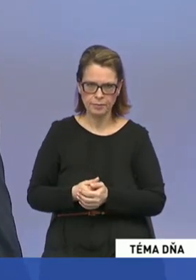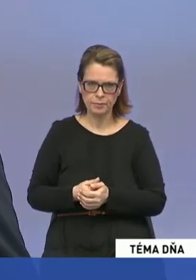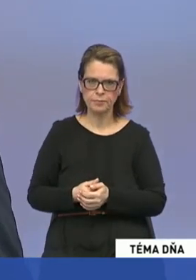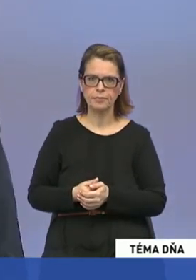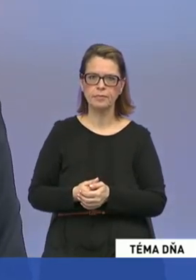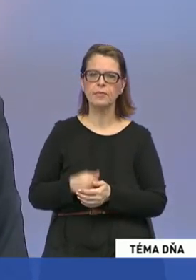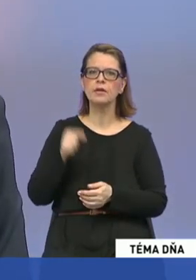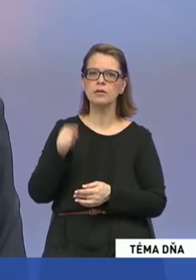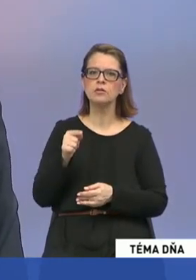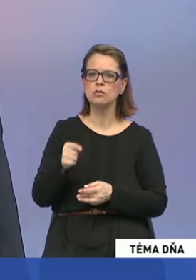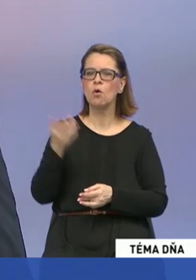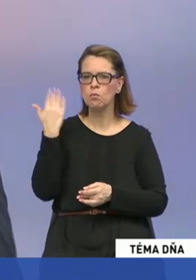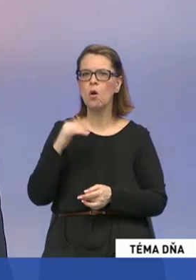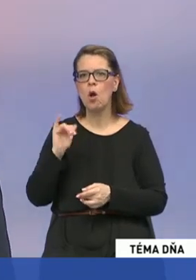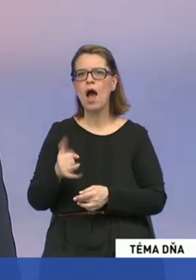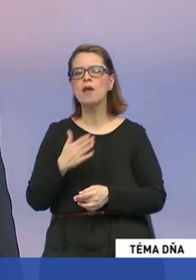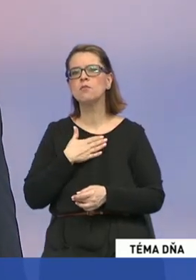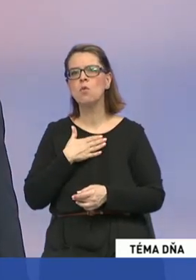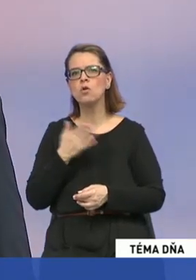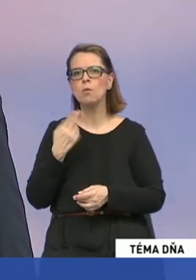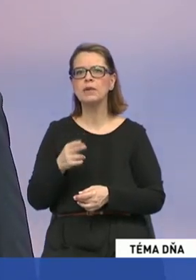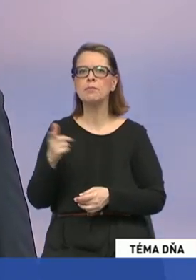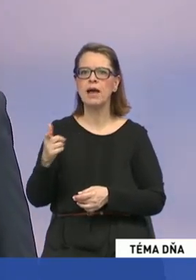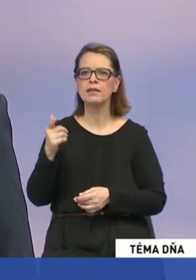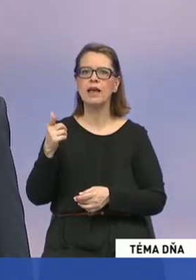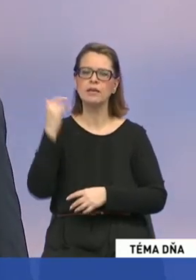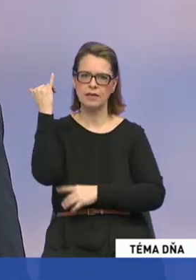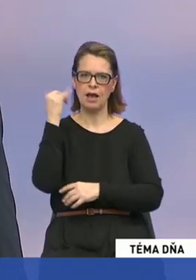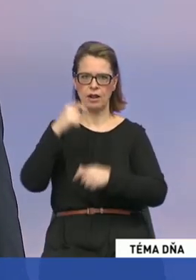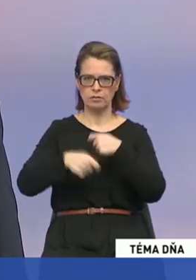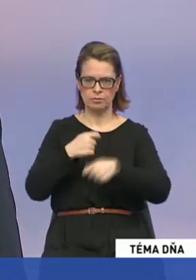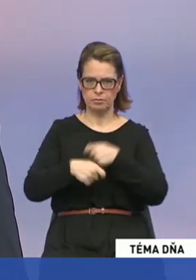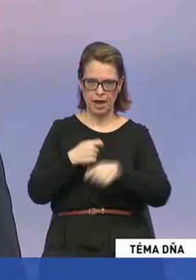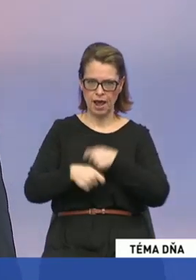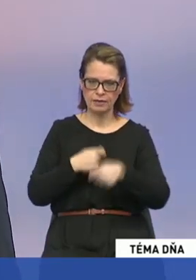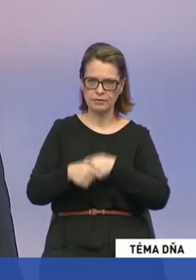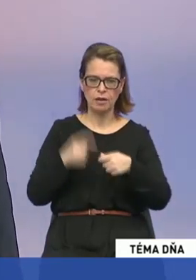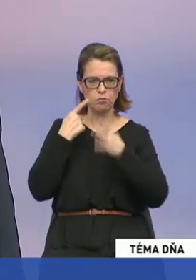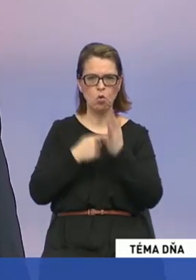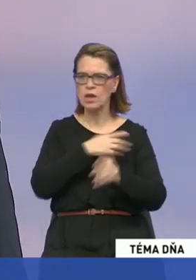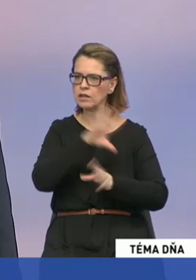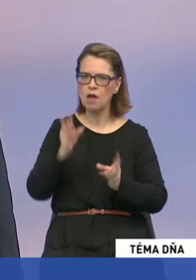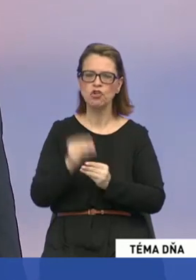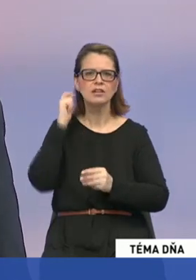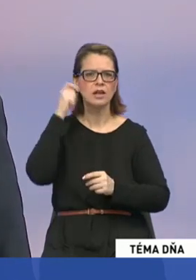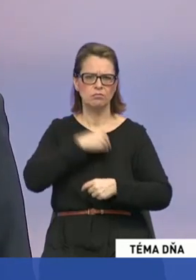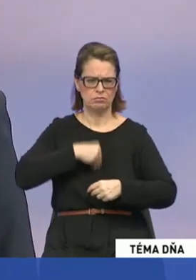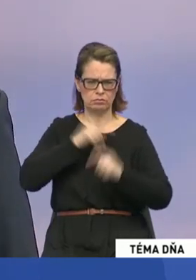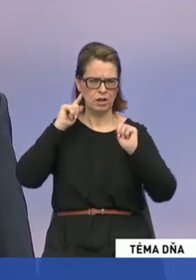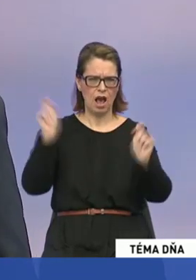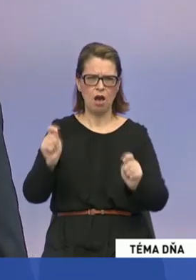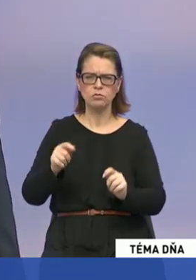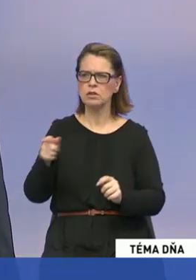aj v môjom prípade takým tým grom činností poukazovať na všetky tie kauzy, ktoré s tým boli spojené. Či už to